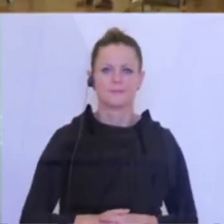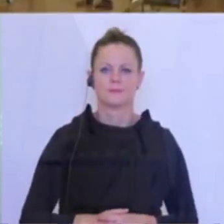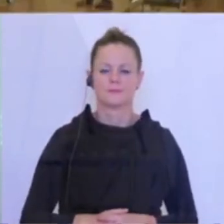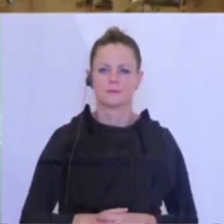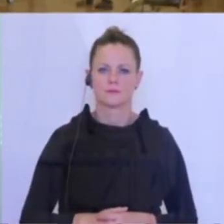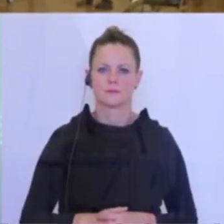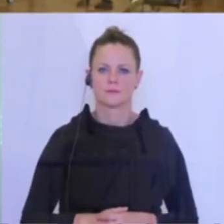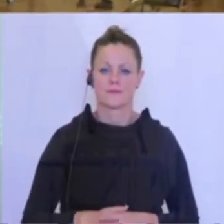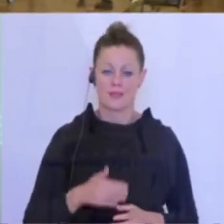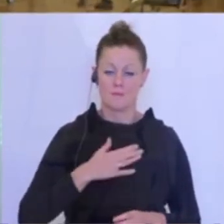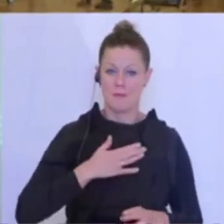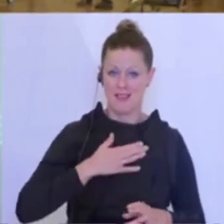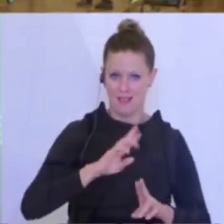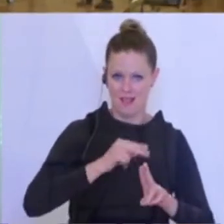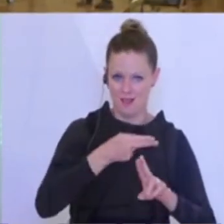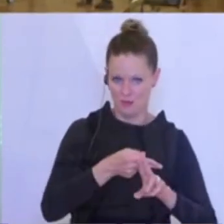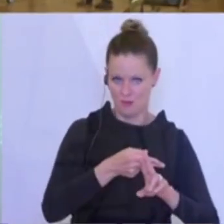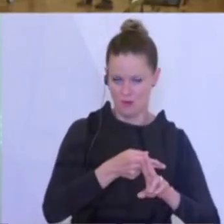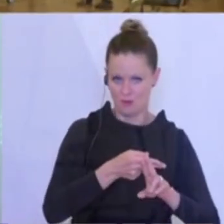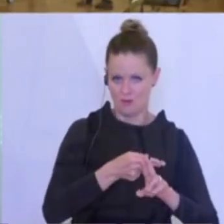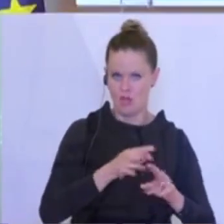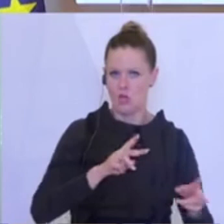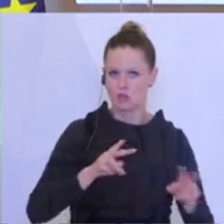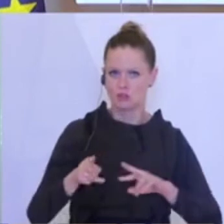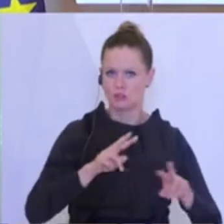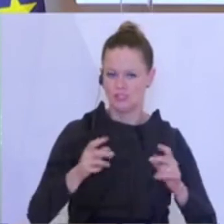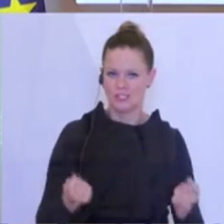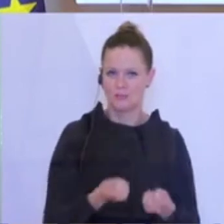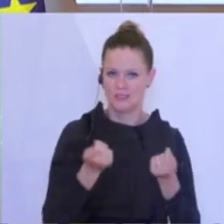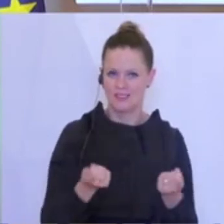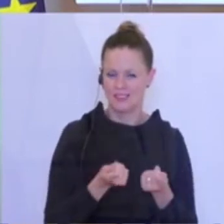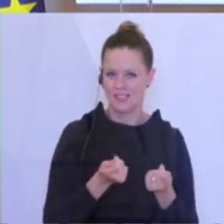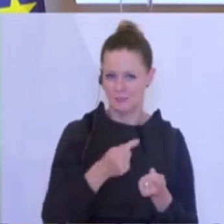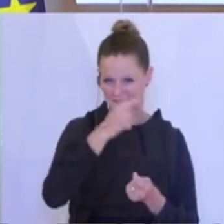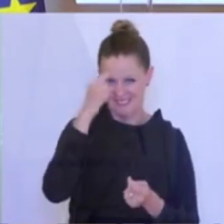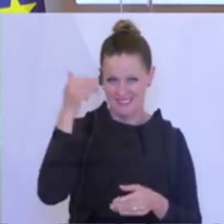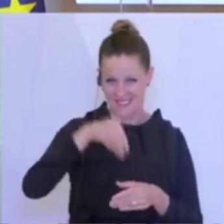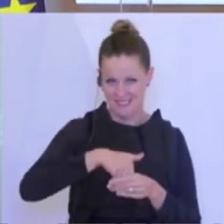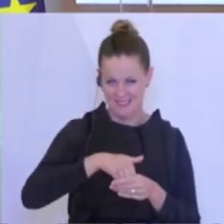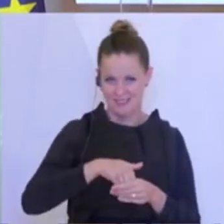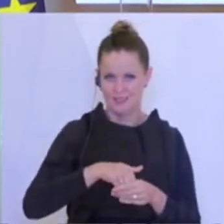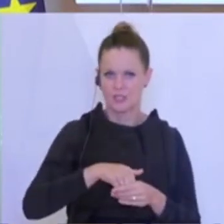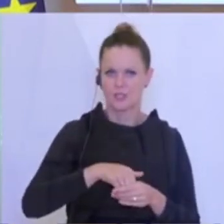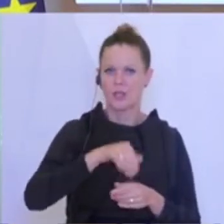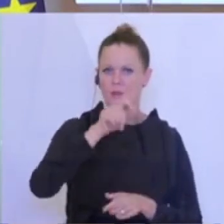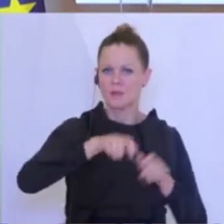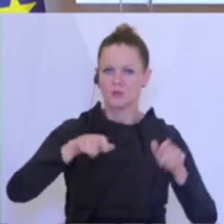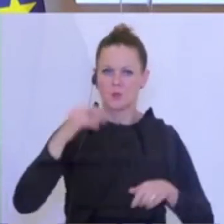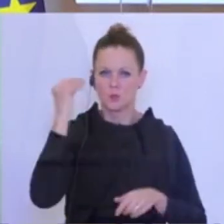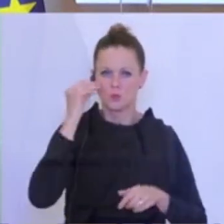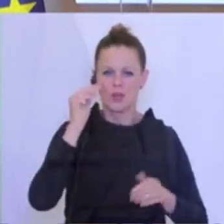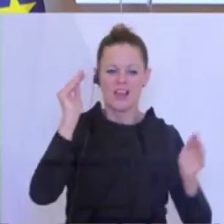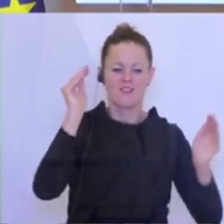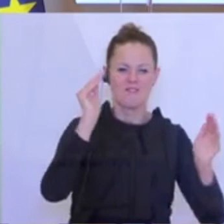Und meine Antwort ist, dieser Schichtbetrieb hat da den Sinn, sozusagen weniger Schüler in die